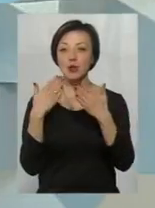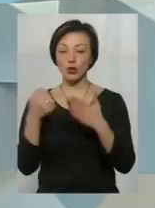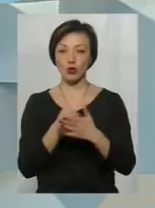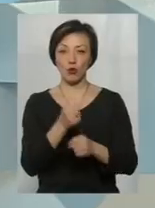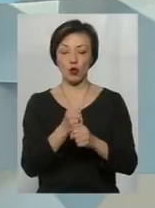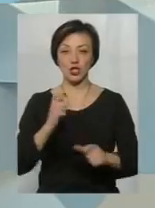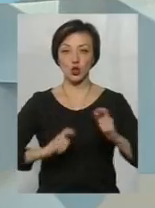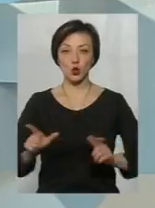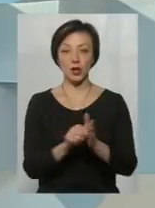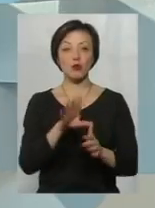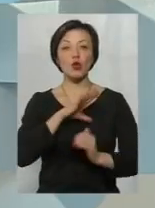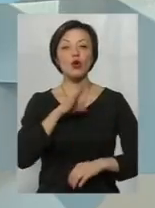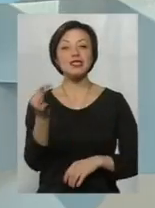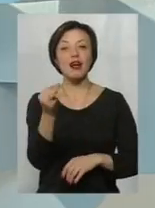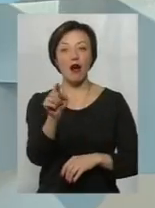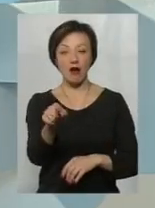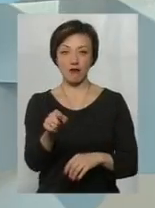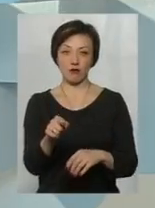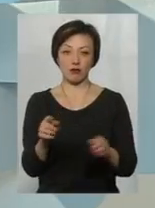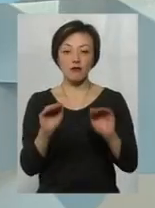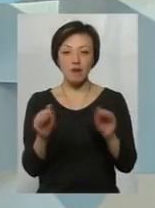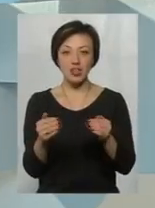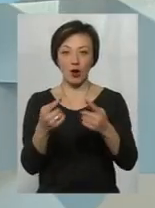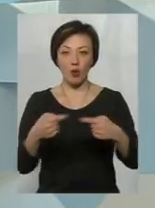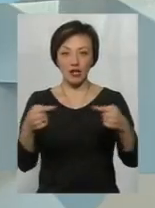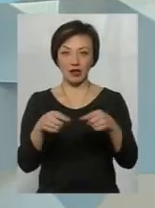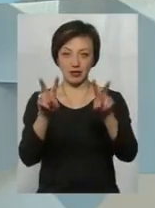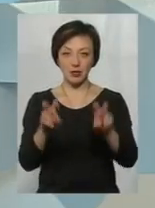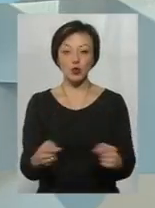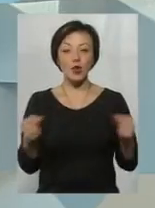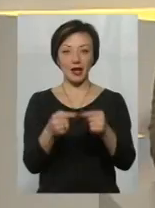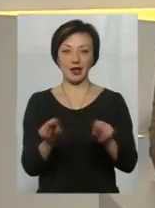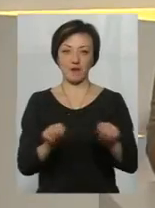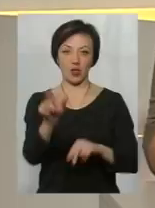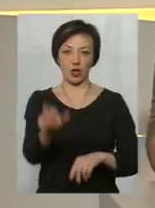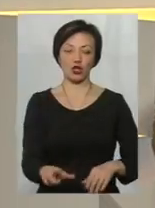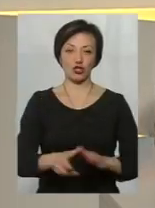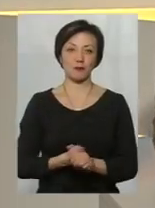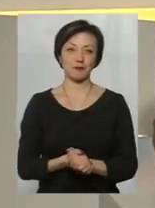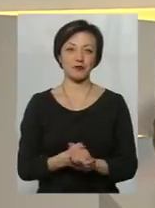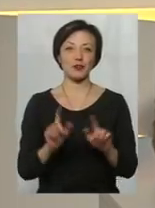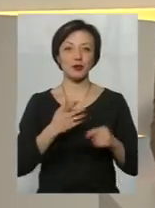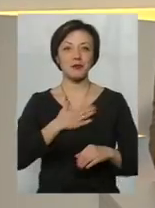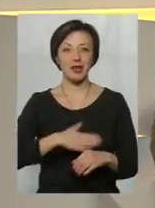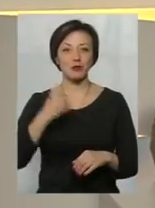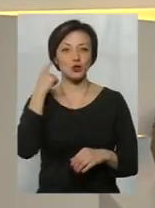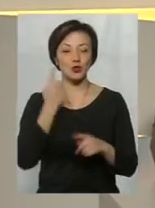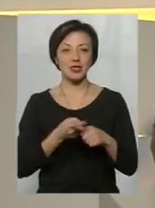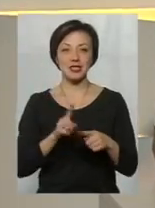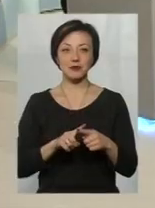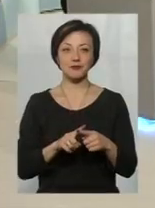роботи із студентом, щоб йому було цікаво працювати в межах конкретної дисципліни із конкретним викладачем. Дуже приємно, насправді, це чути.